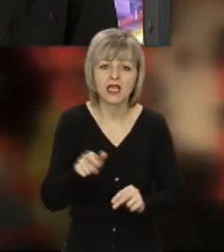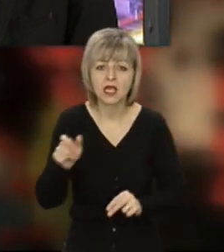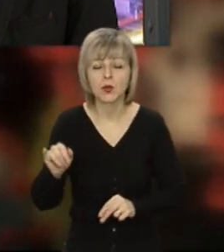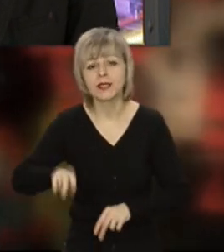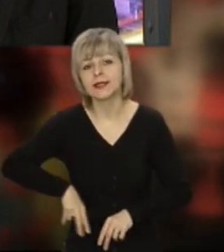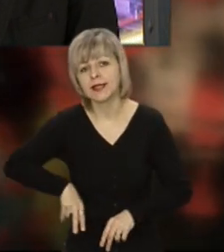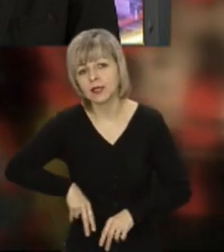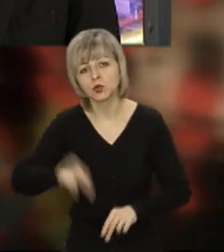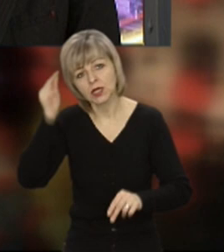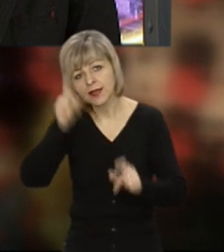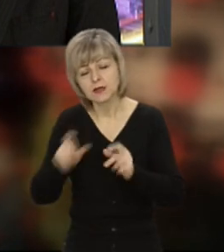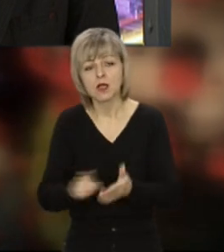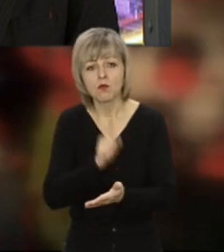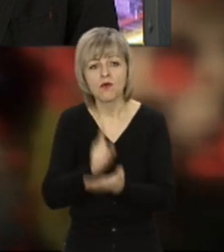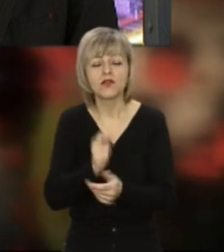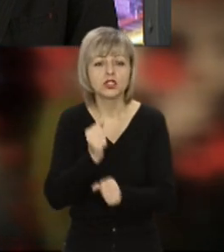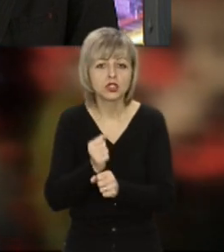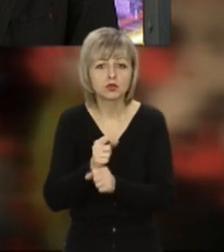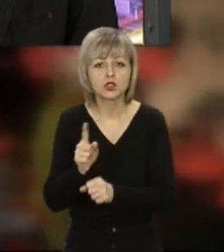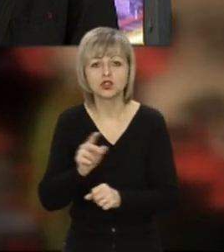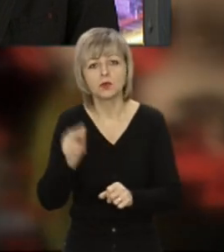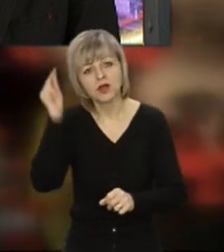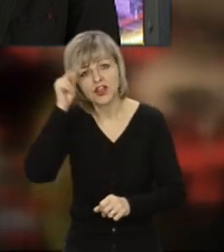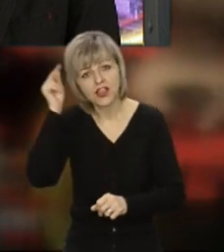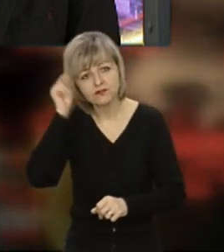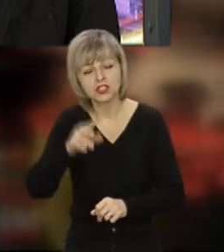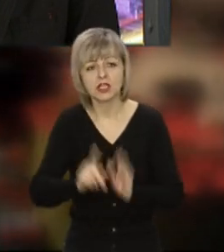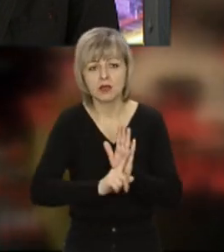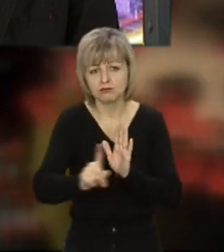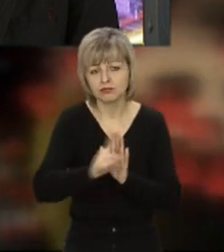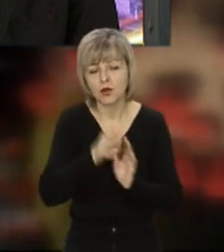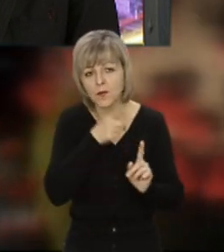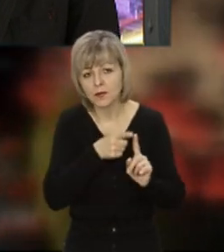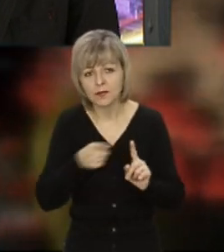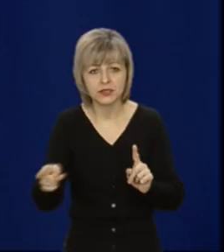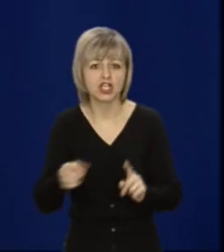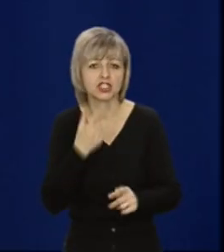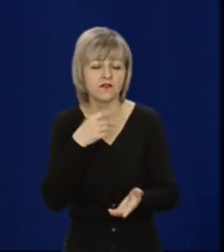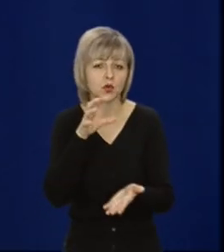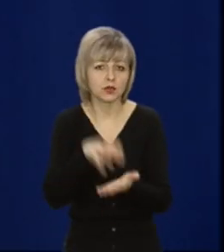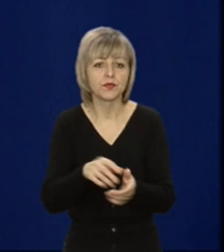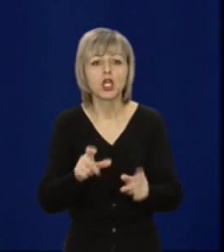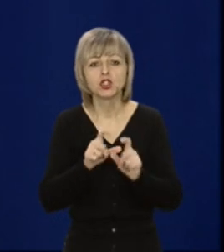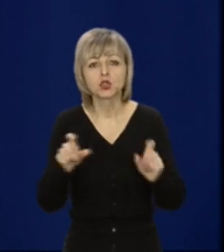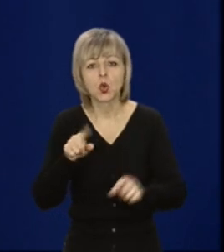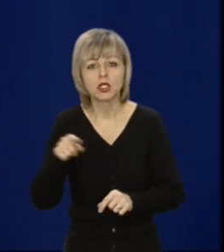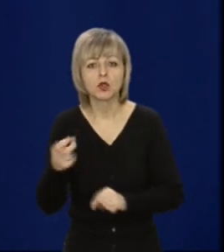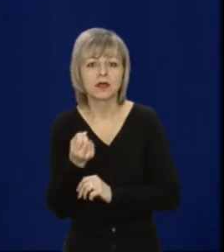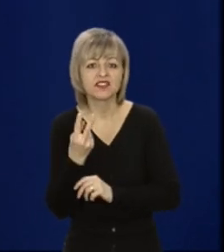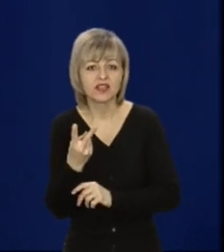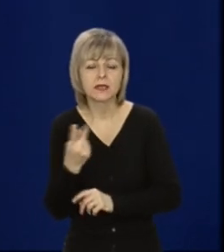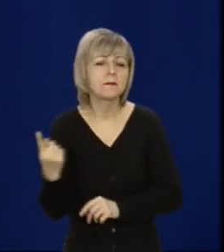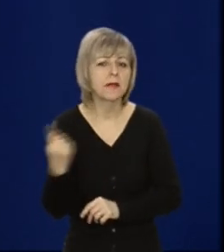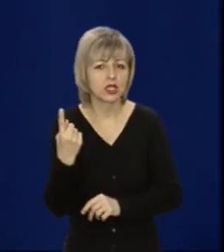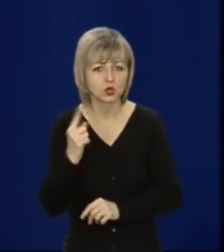повинні зробити все, щоби навчання було очним, навіть в червоній зоні карантин. Луцька загальноосвітня школа номер 12